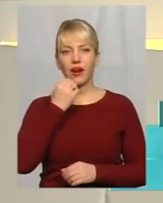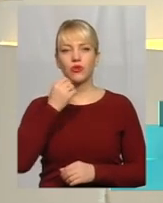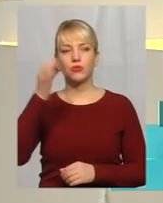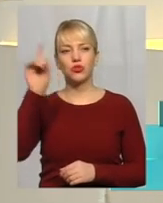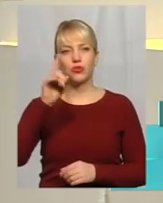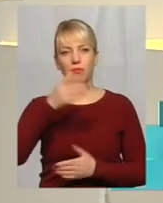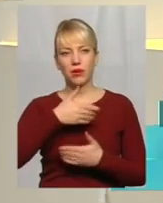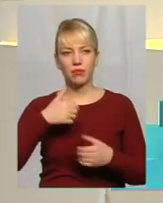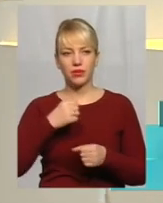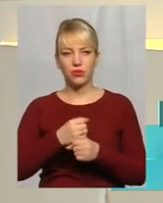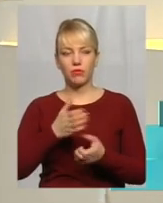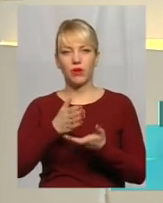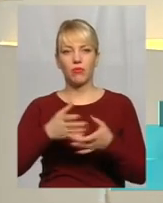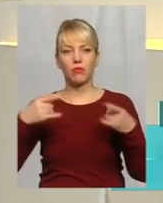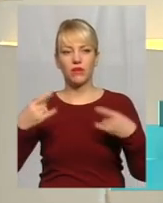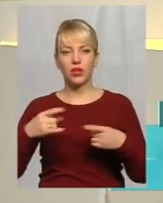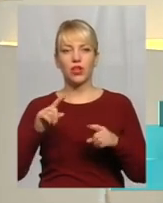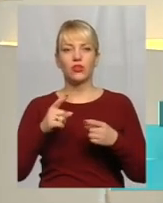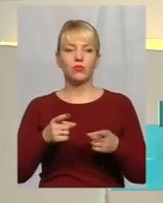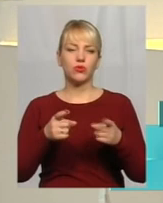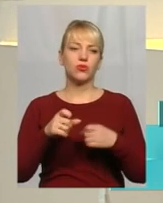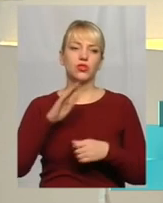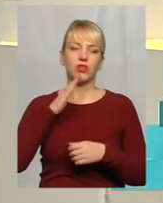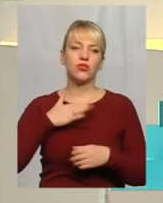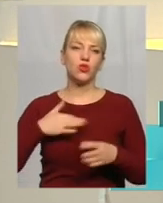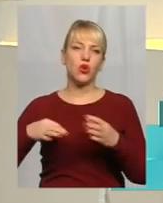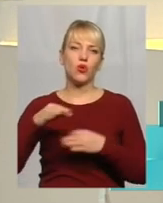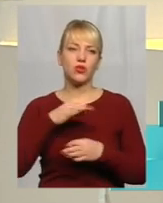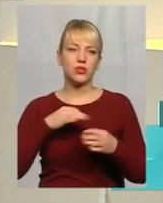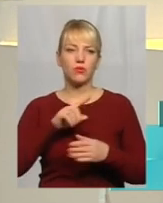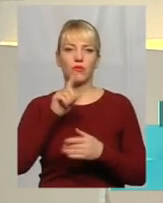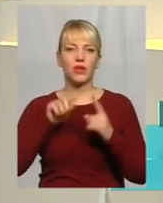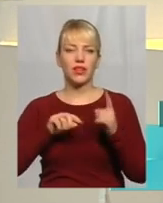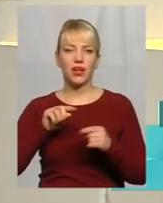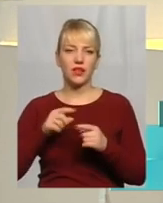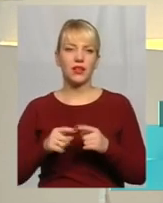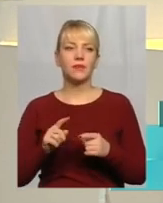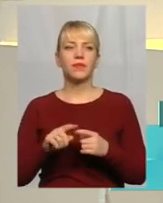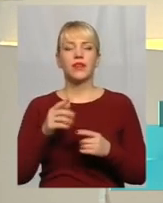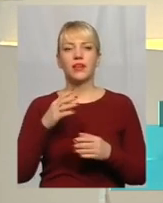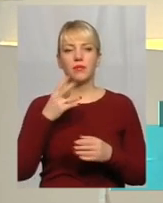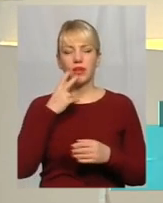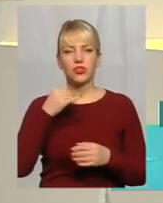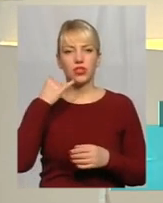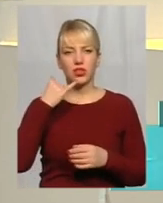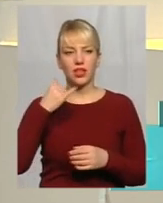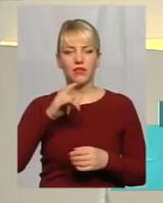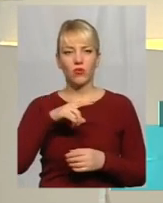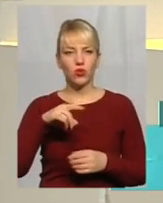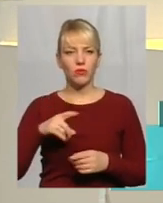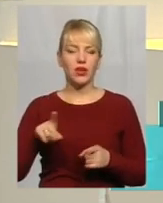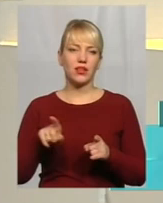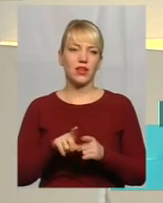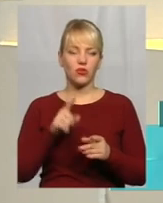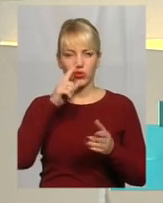глядачам, що працюємо у прямому ефірі, тому долучайтеся до нашої розмови, ставте ваші питання Номера телефонів бачите на екранах, також ми доступні